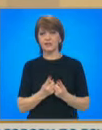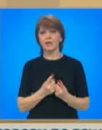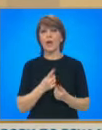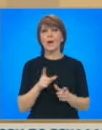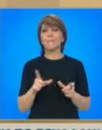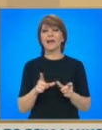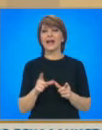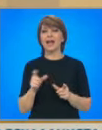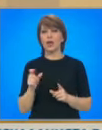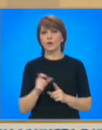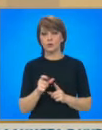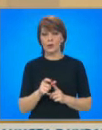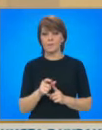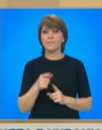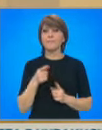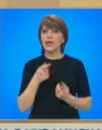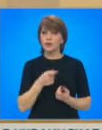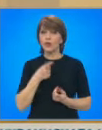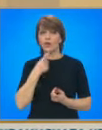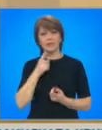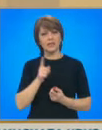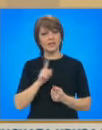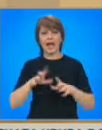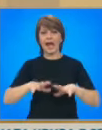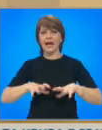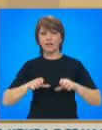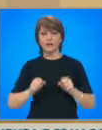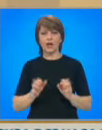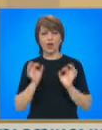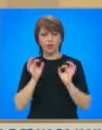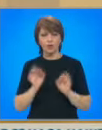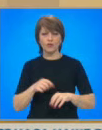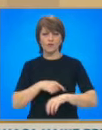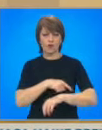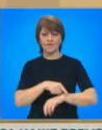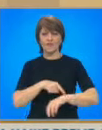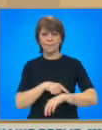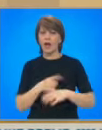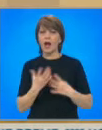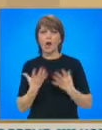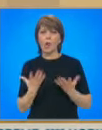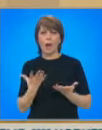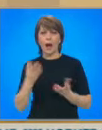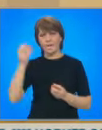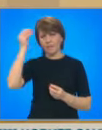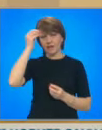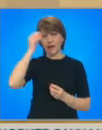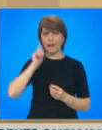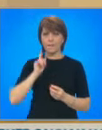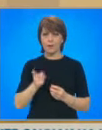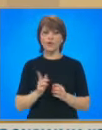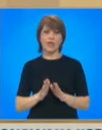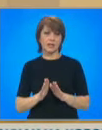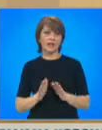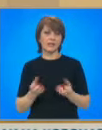Марк Рюте. Премьерът на България за сега не се ангажира с конкретни времеви рамки, кога страната ни може да стане член